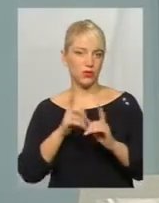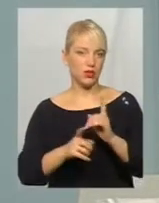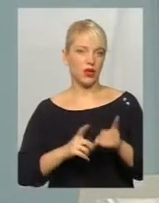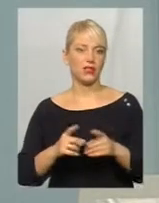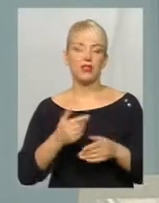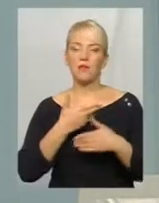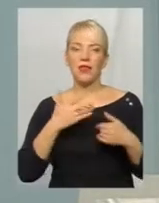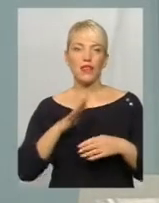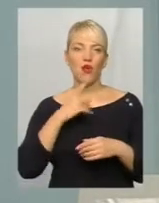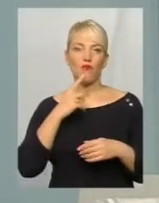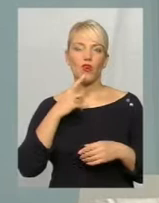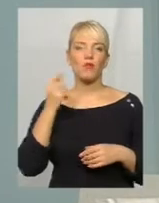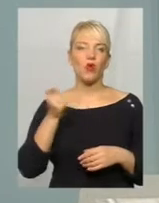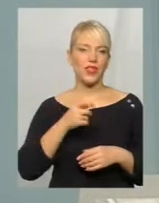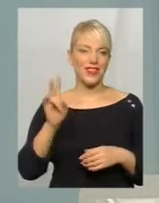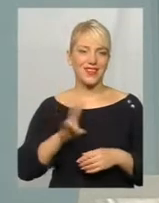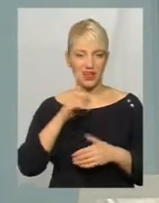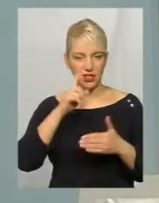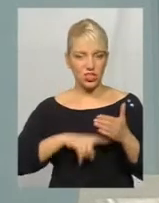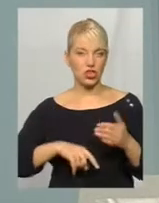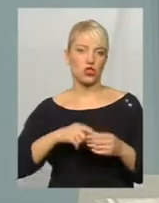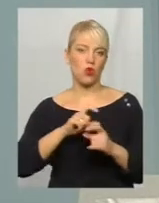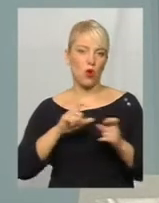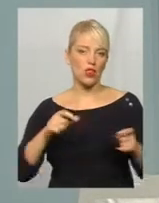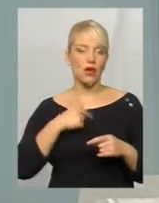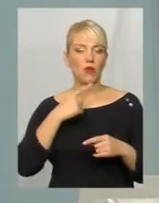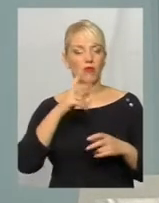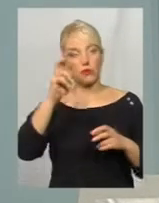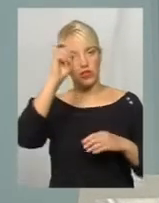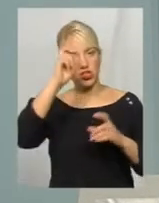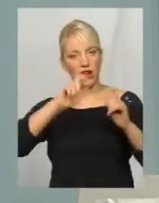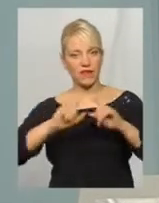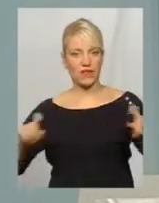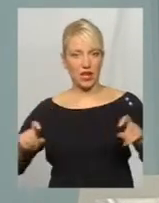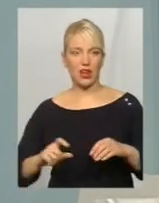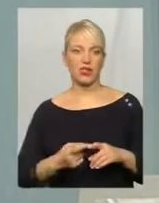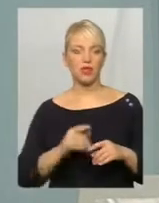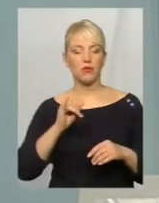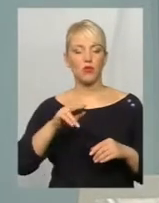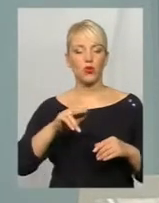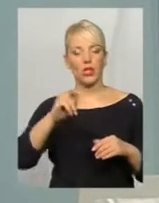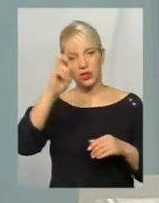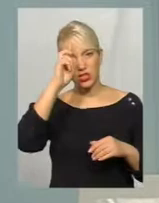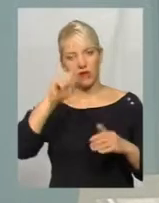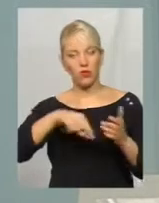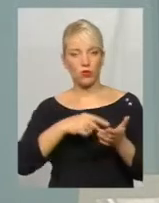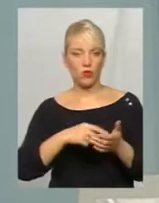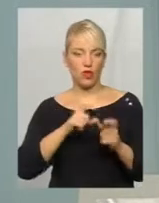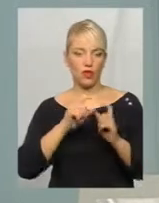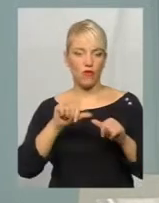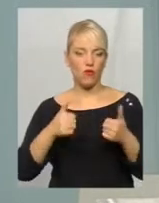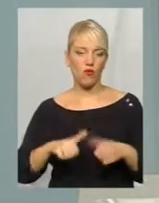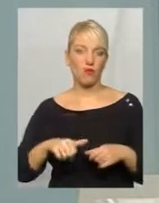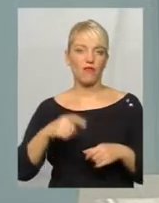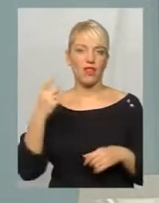Ми не говоримо про недільні школи, ми говоримо про заклади державної та комунальної форми власності. Саме у цих